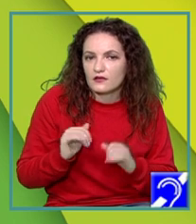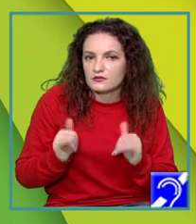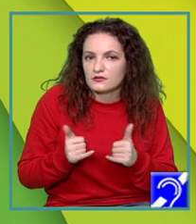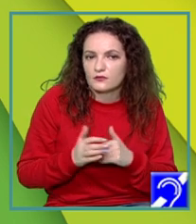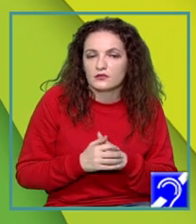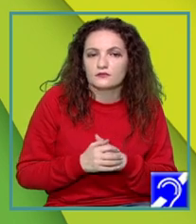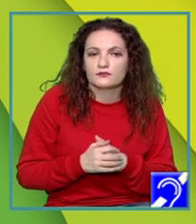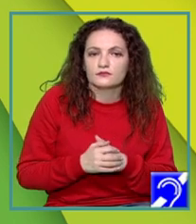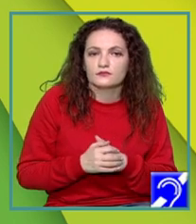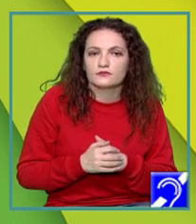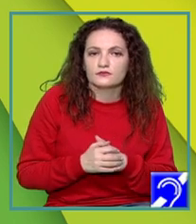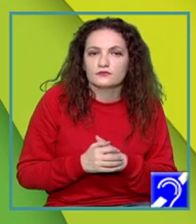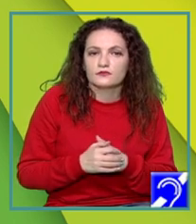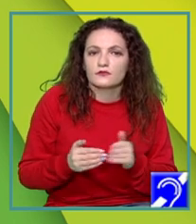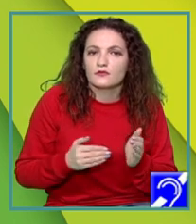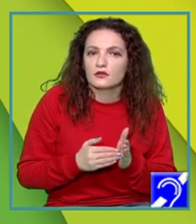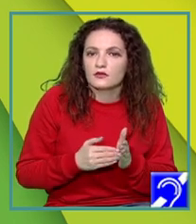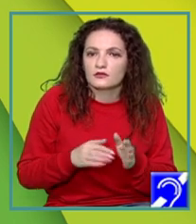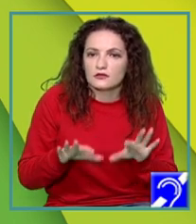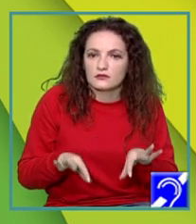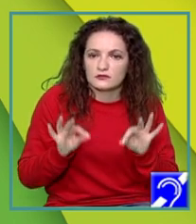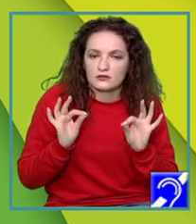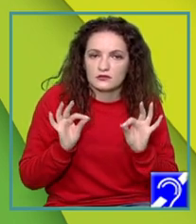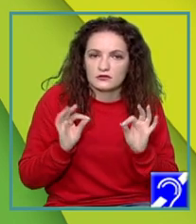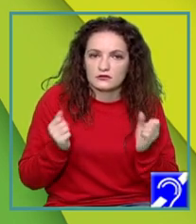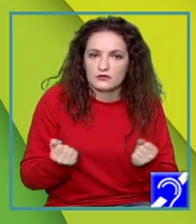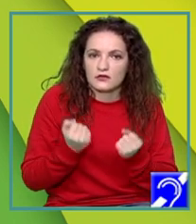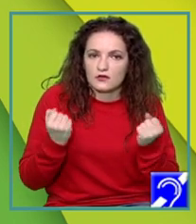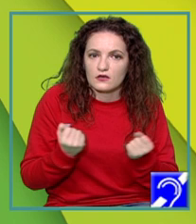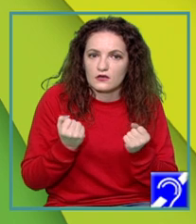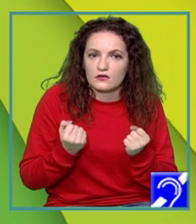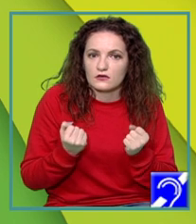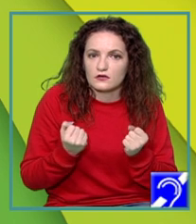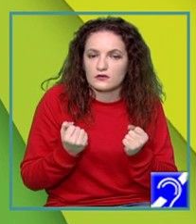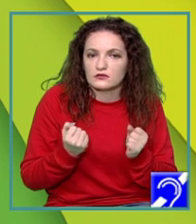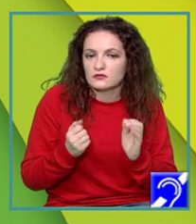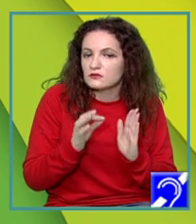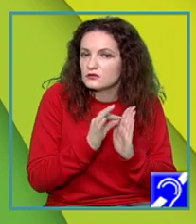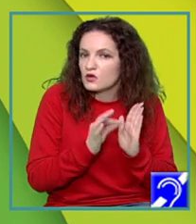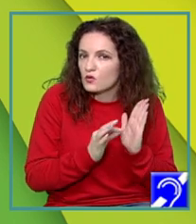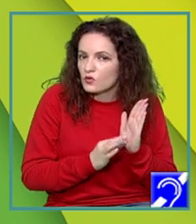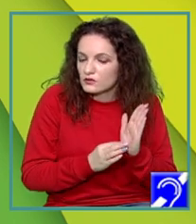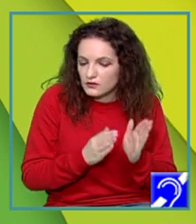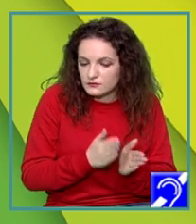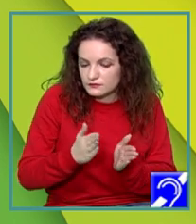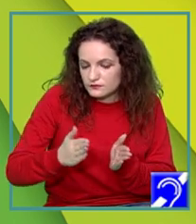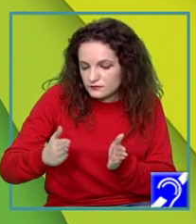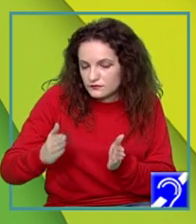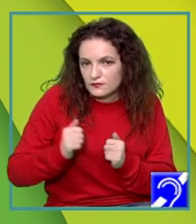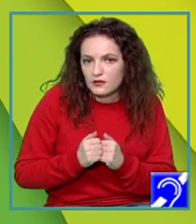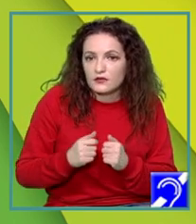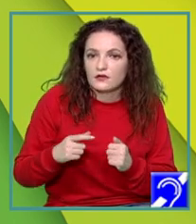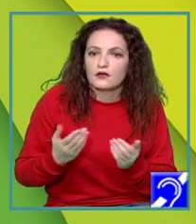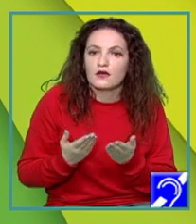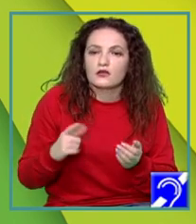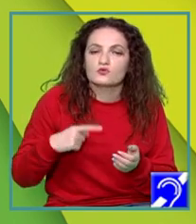De asemenea, ar trebui să selectați activitățile în ordinea realizării lor. Amintiți-vă de importanța